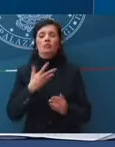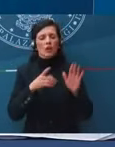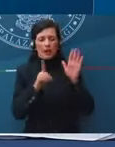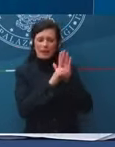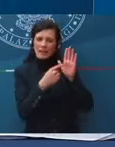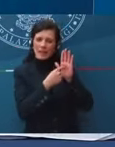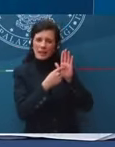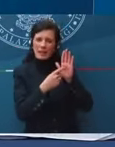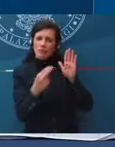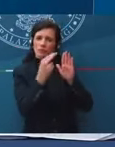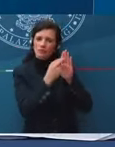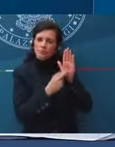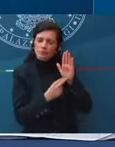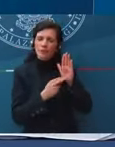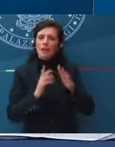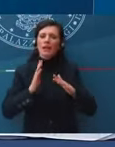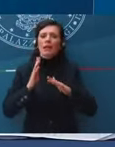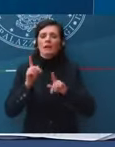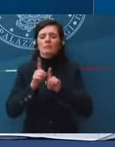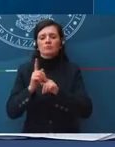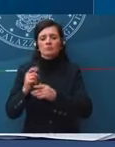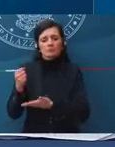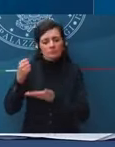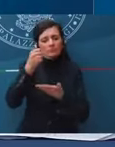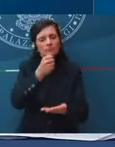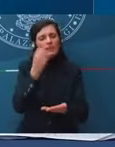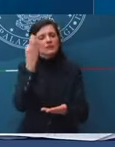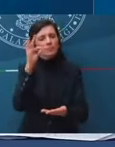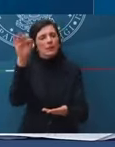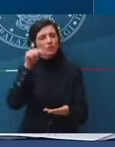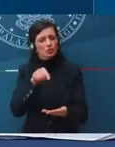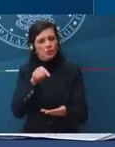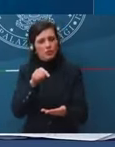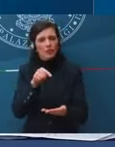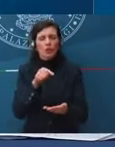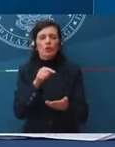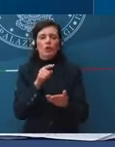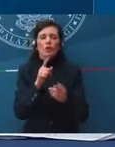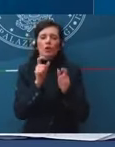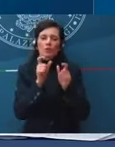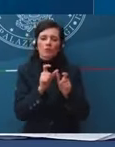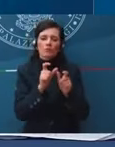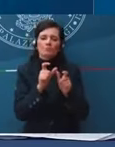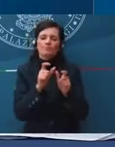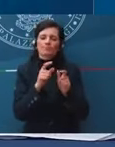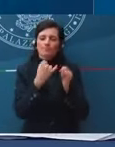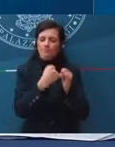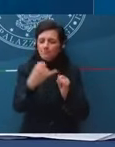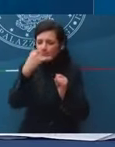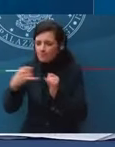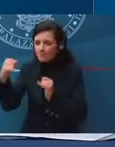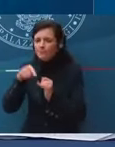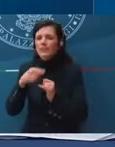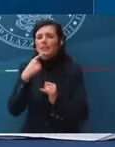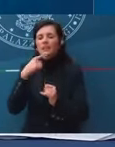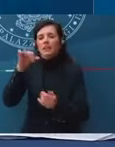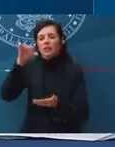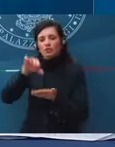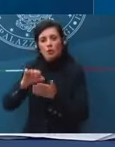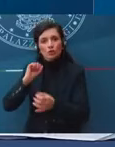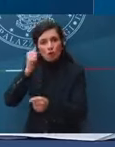alcuni interventi specifici per alcune filiere, per esempio quella dei centri storici,